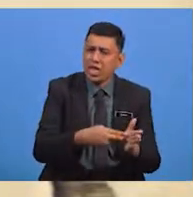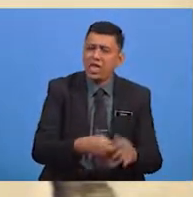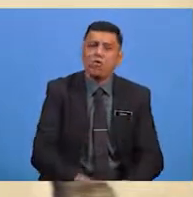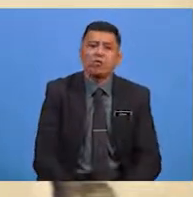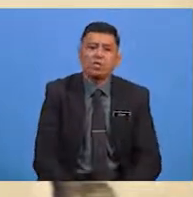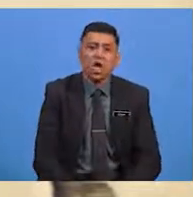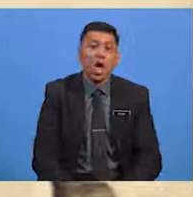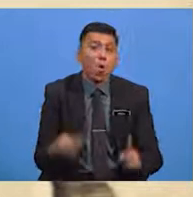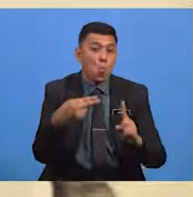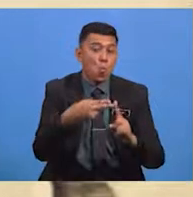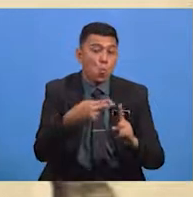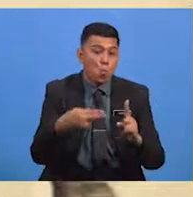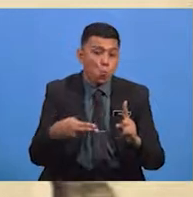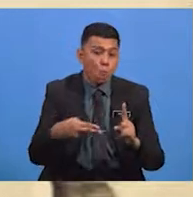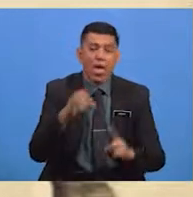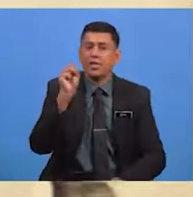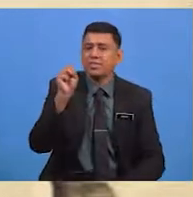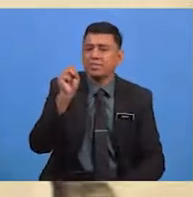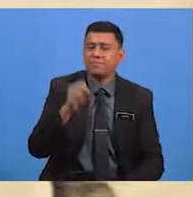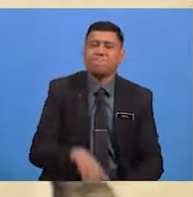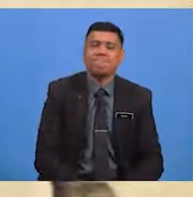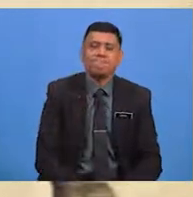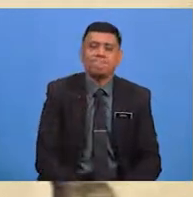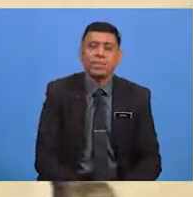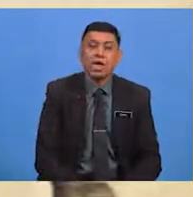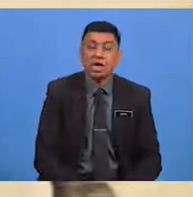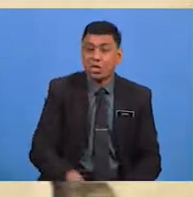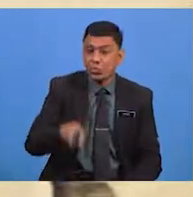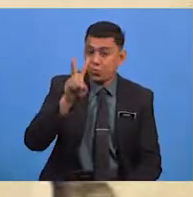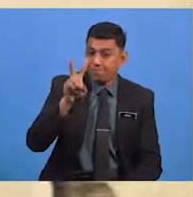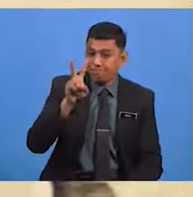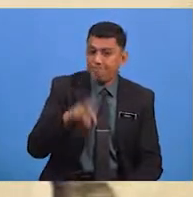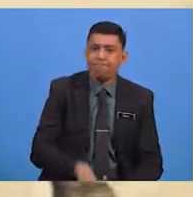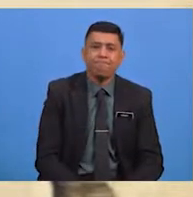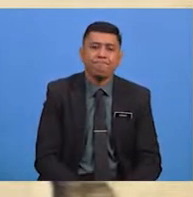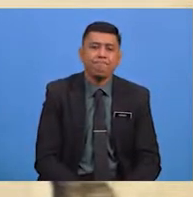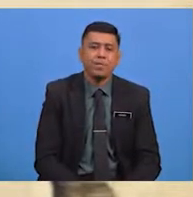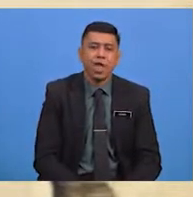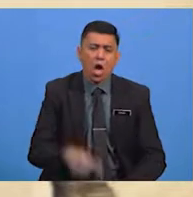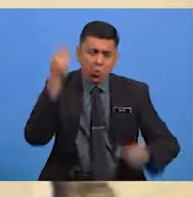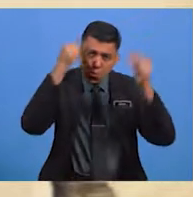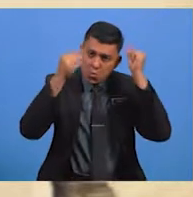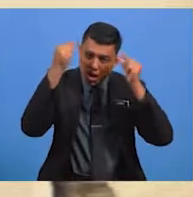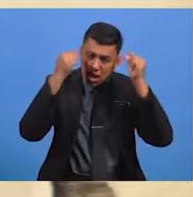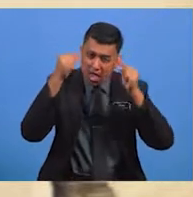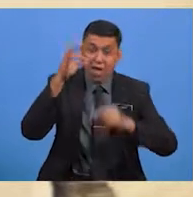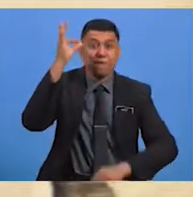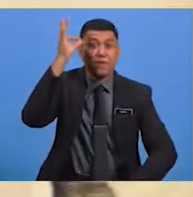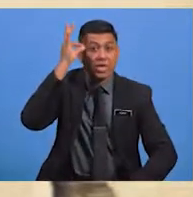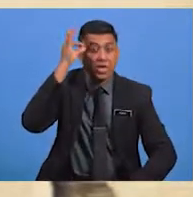Ialah Konsonen S Contoh Kedua Gundahlah Fikiran